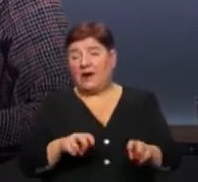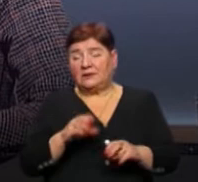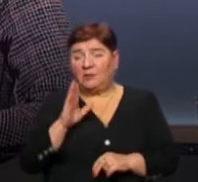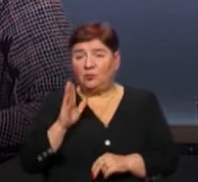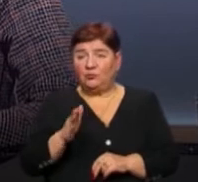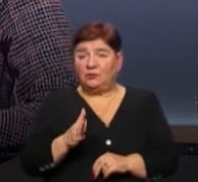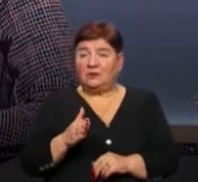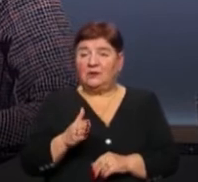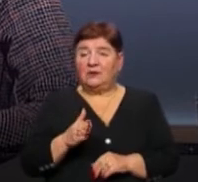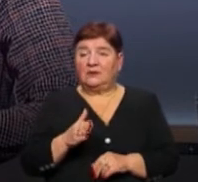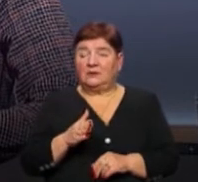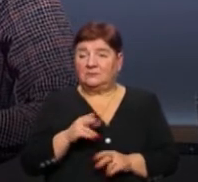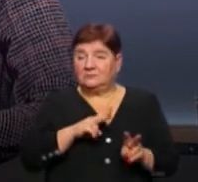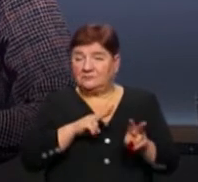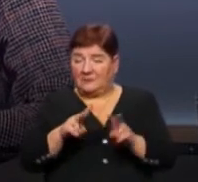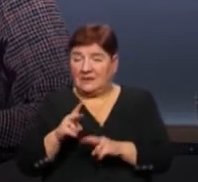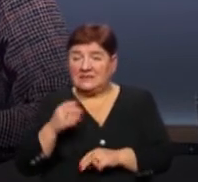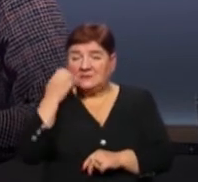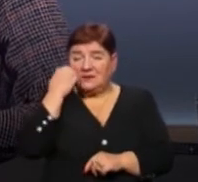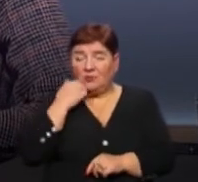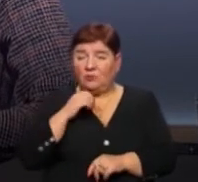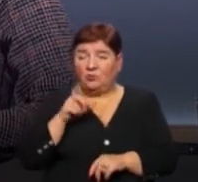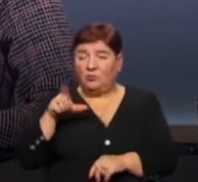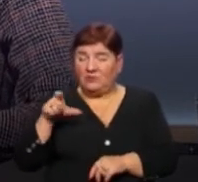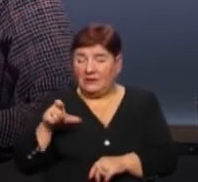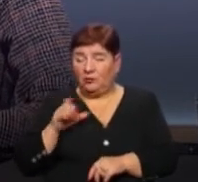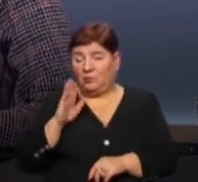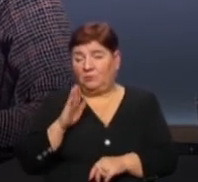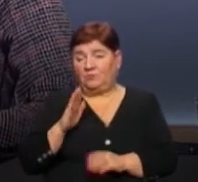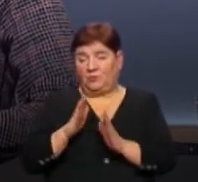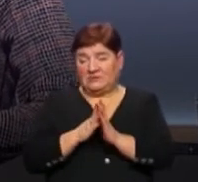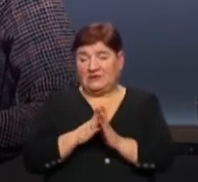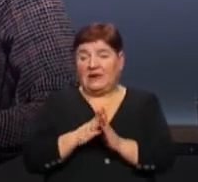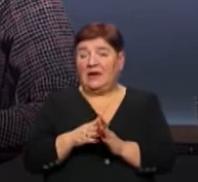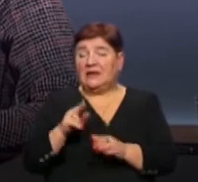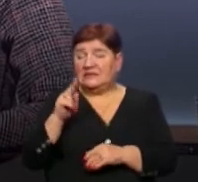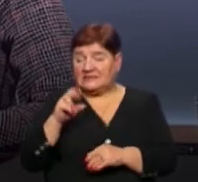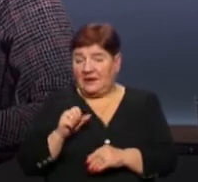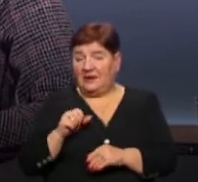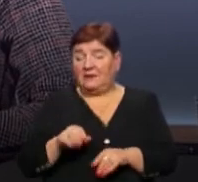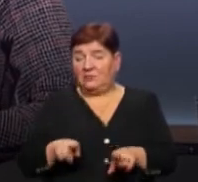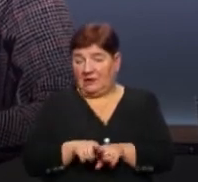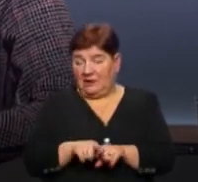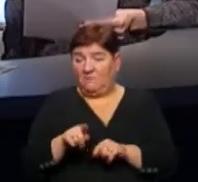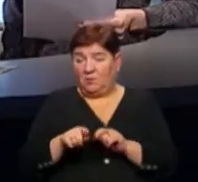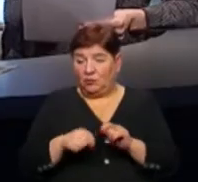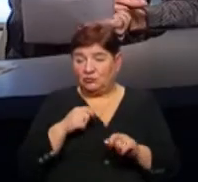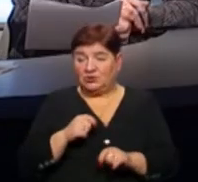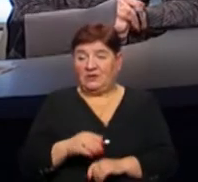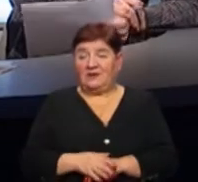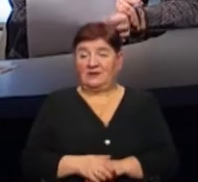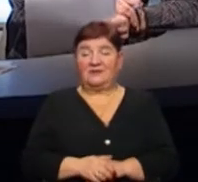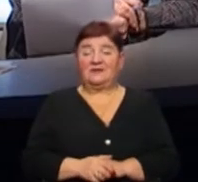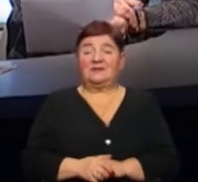наприклад, доглядальника за літньою людиною. Це теж буде вважатися порушенням, якщо будуть шукати